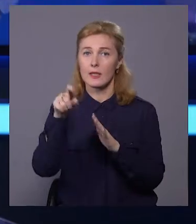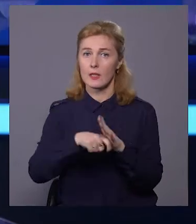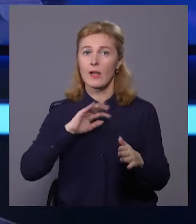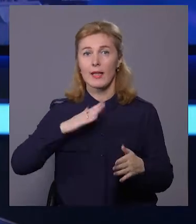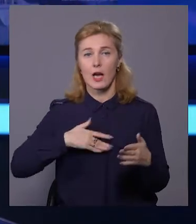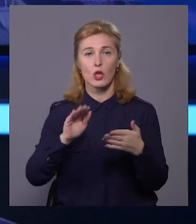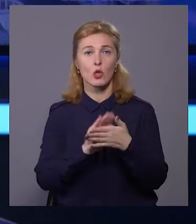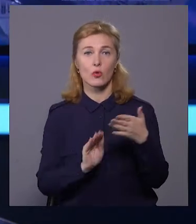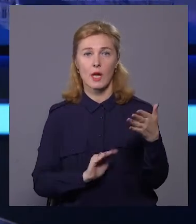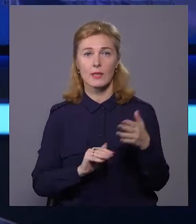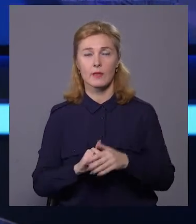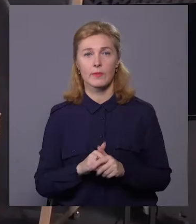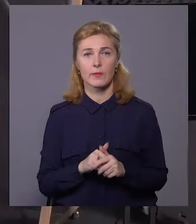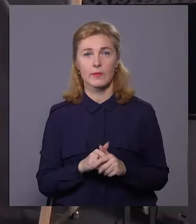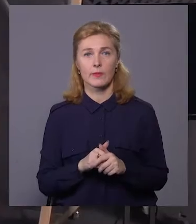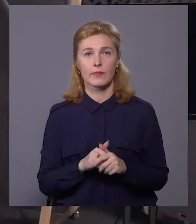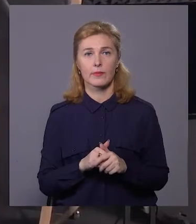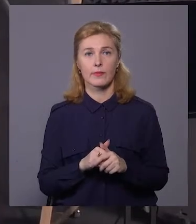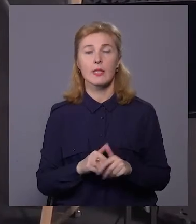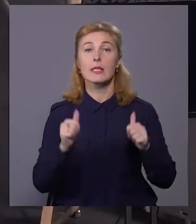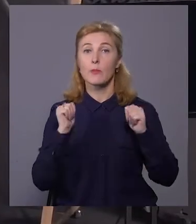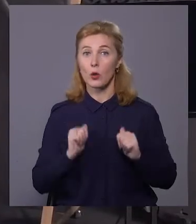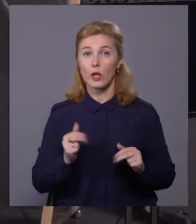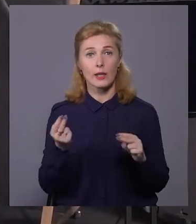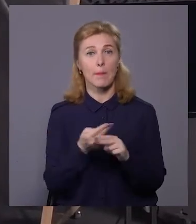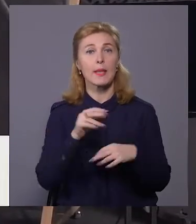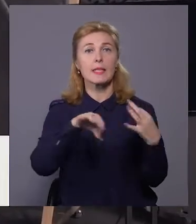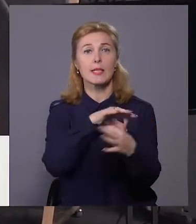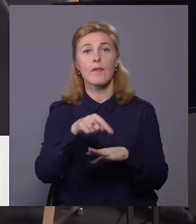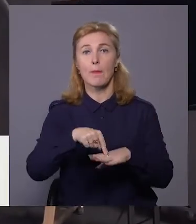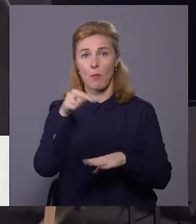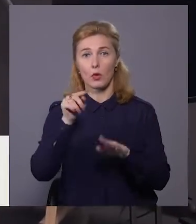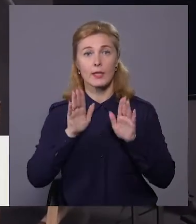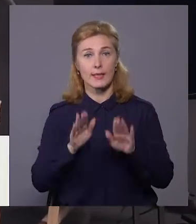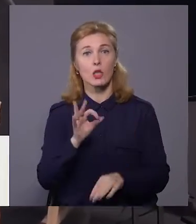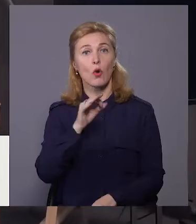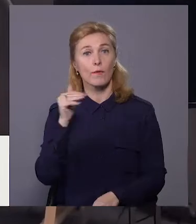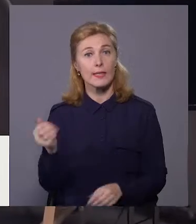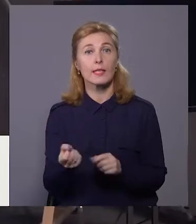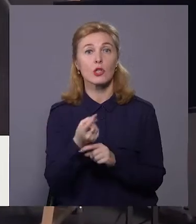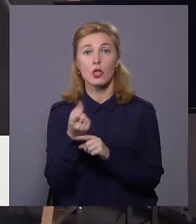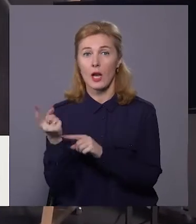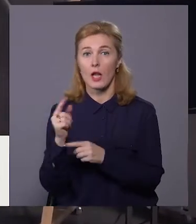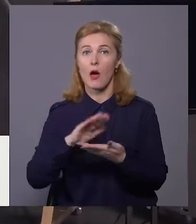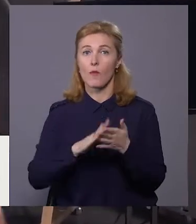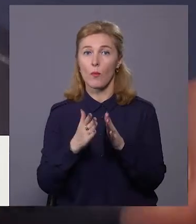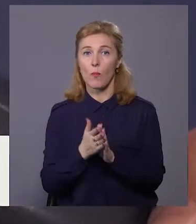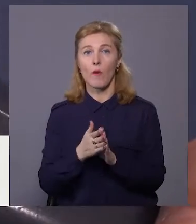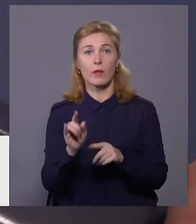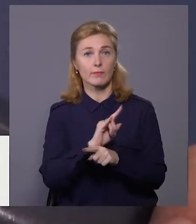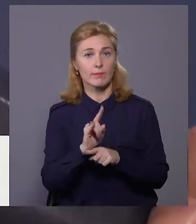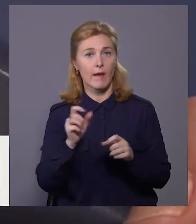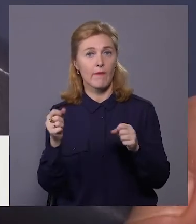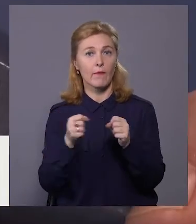Тетяна Гуща. Спокійно, без зайвих емоцій та лише з офіційних джерел. В умовах гібридної війни